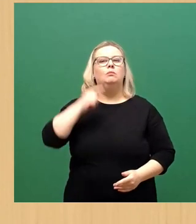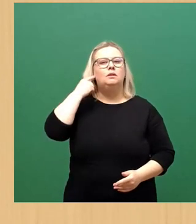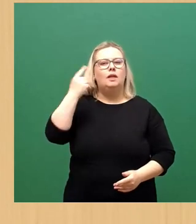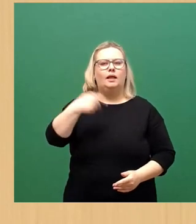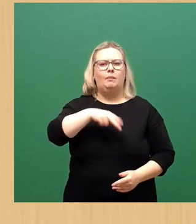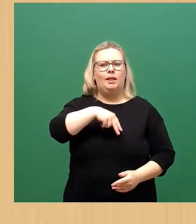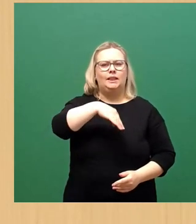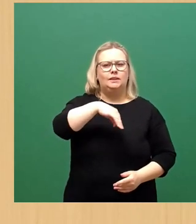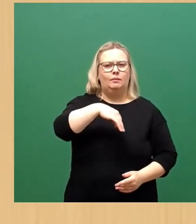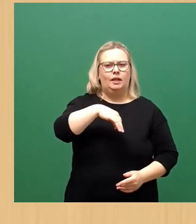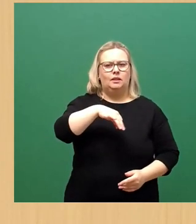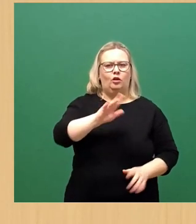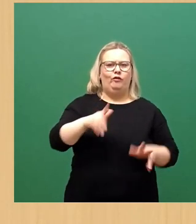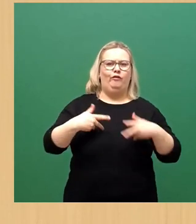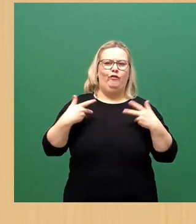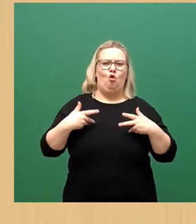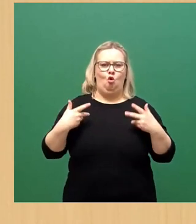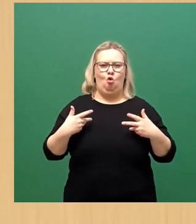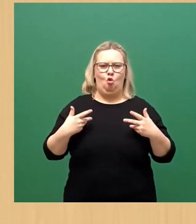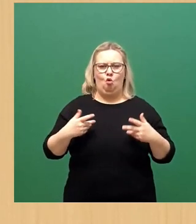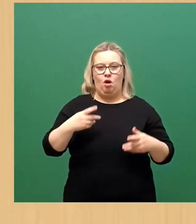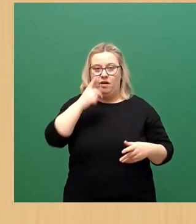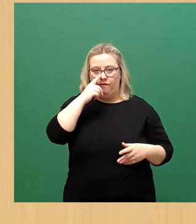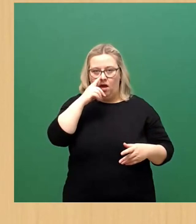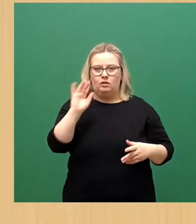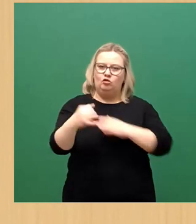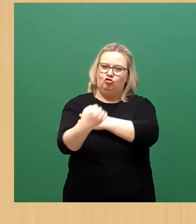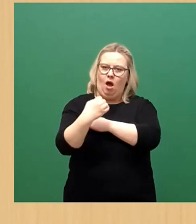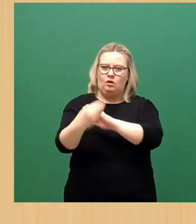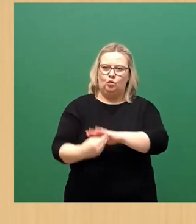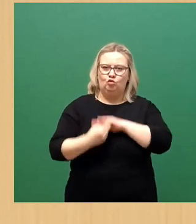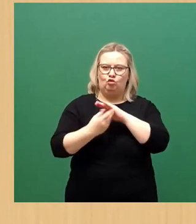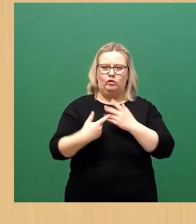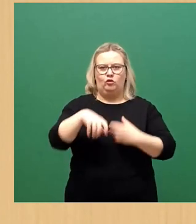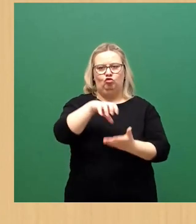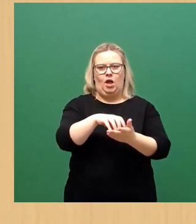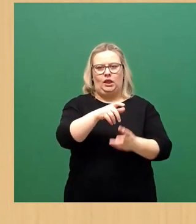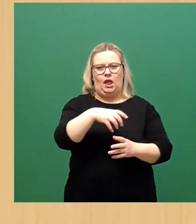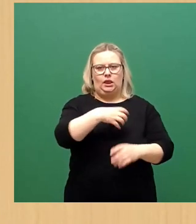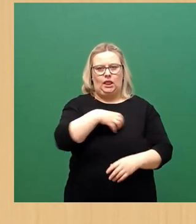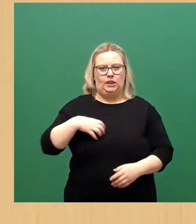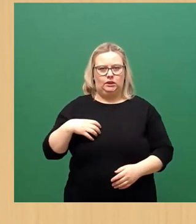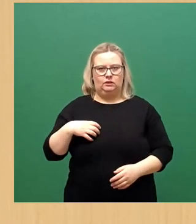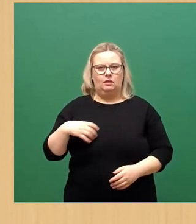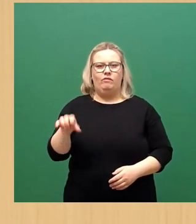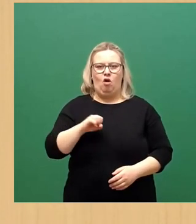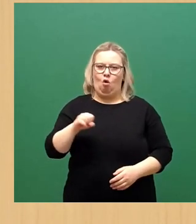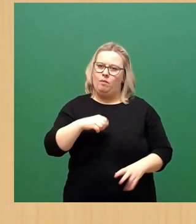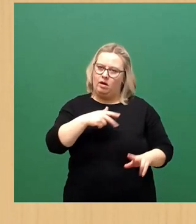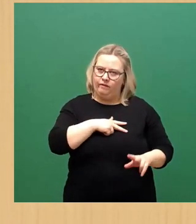außerordentlich gefreut darüber, wenn da eine starke Unterstützung aus der Stadt Dresden gekommen wäre, denn der wirklich engagiert